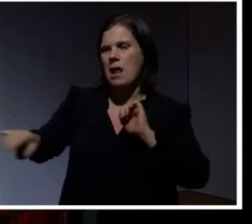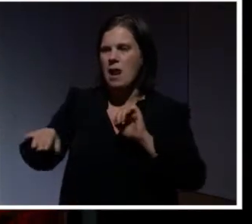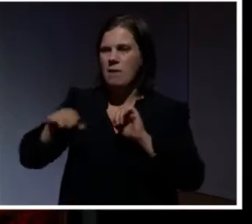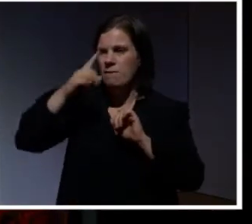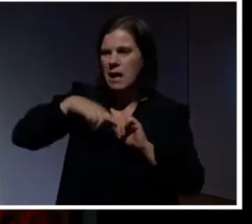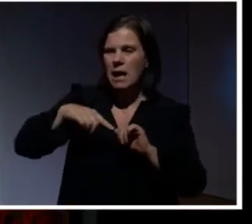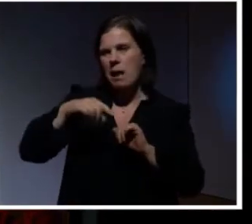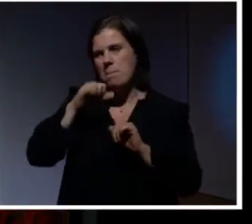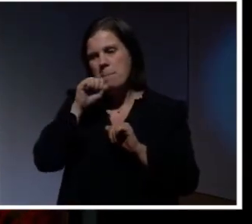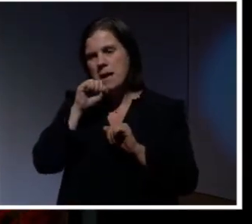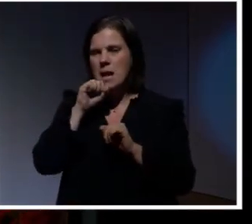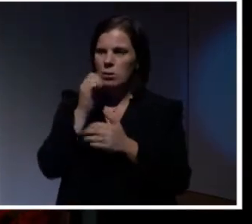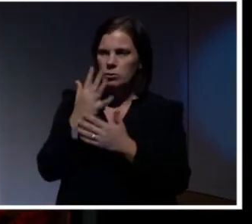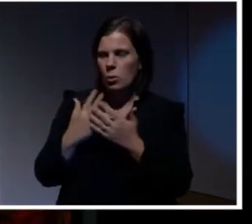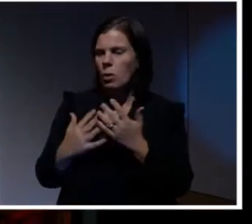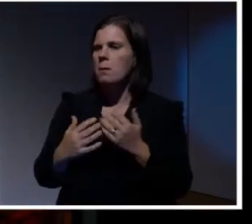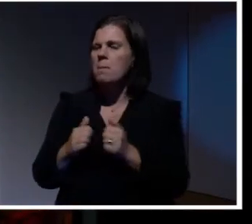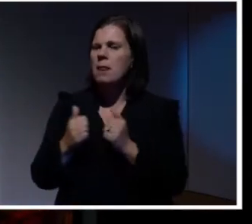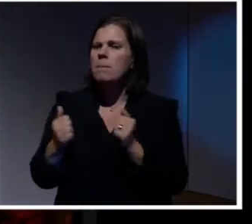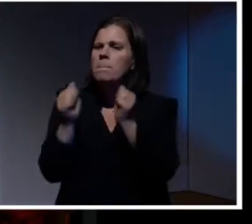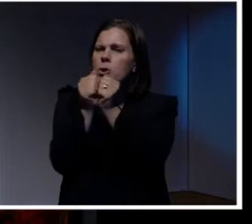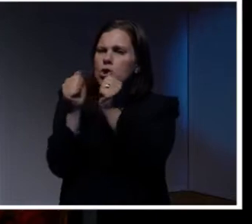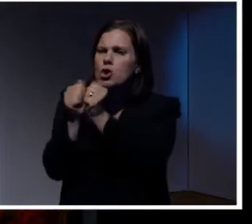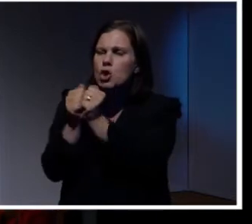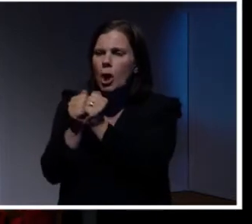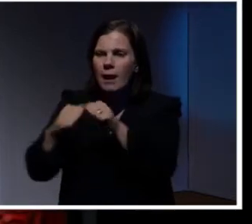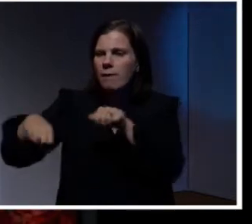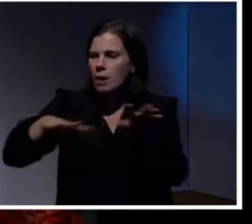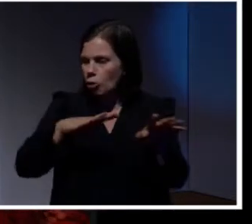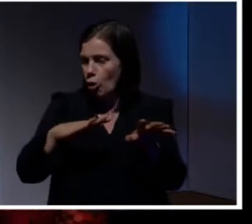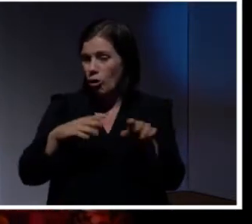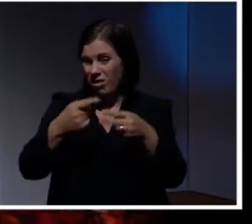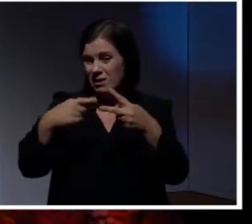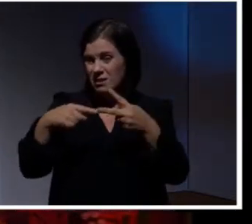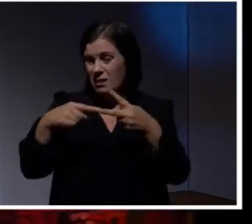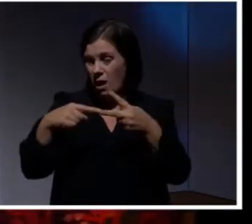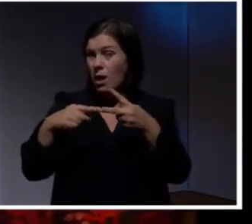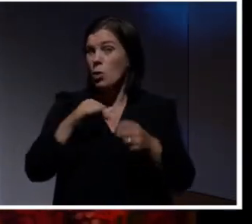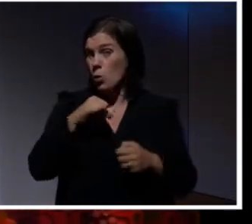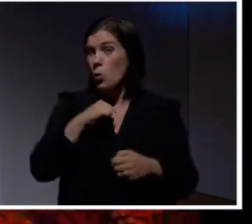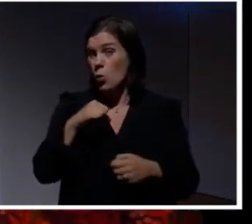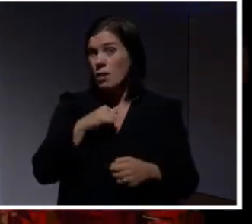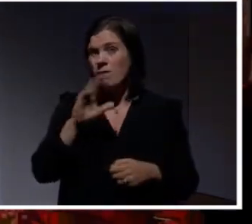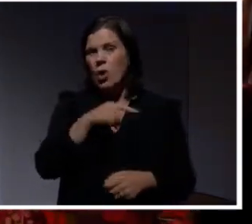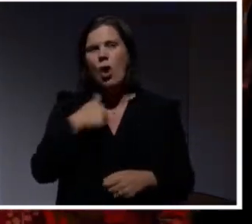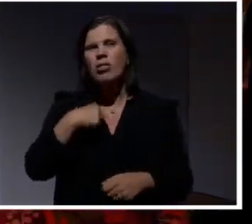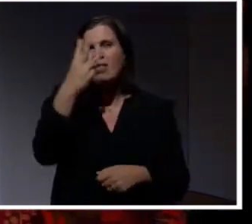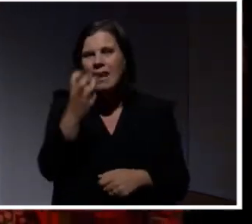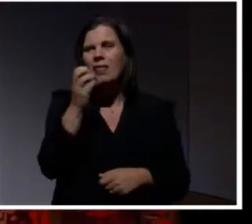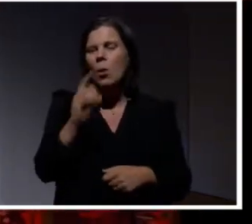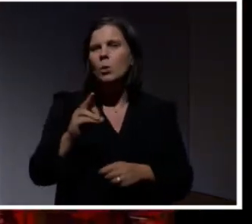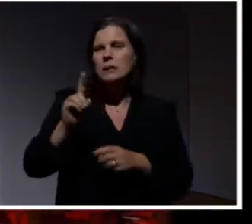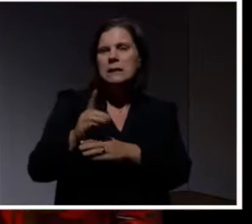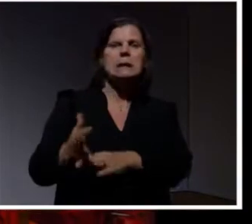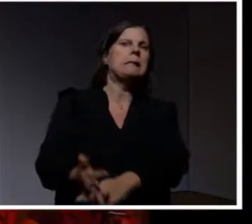mejl eller phishing-mejl. Men nu har vi de här pryleverantörerna då. är ju nästa liksom. Det här är lite roligt tycker jag. Vi har under 30 års tid